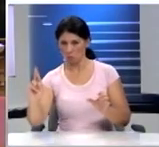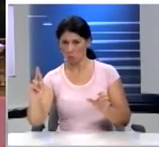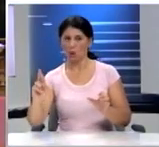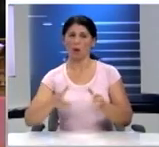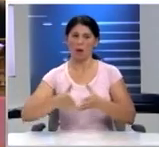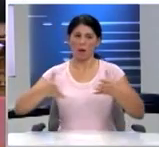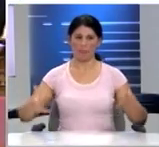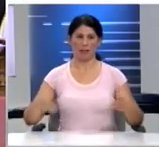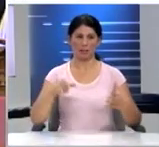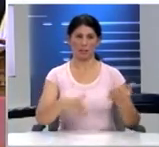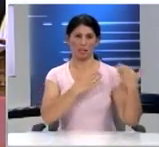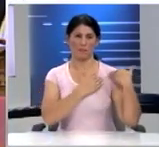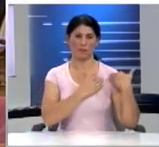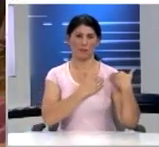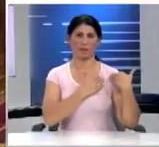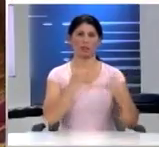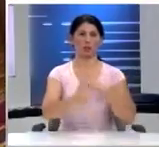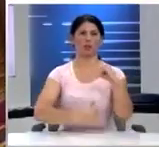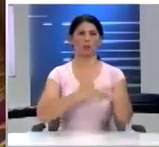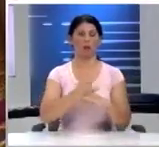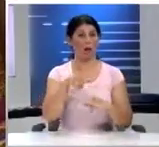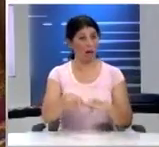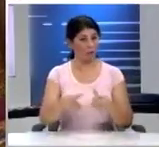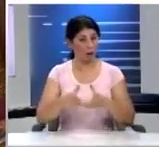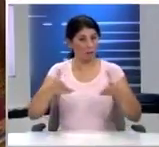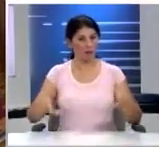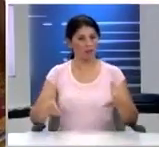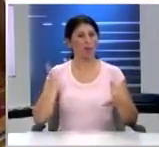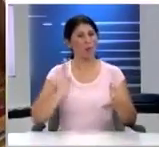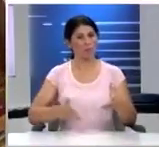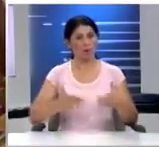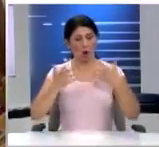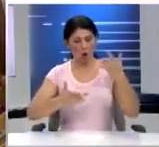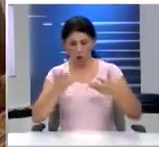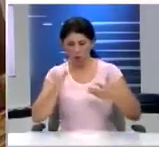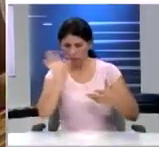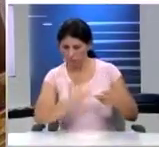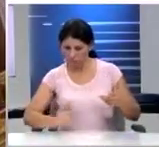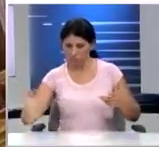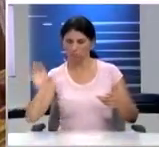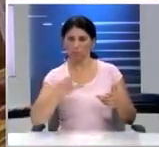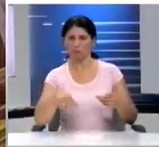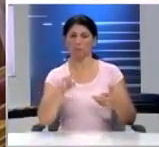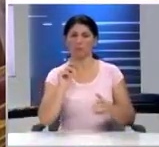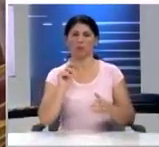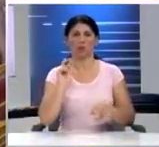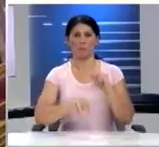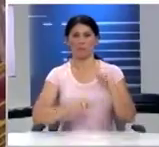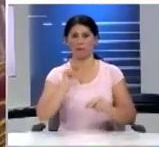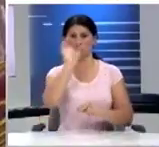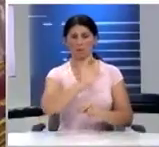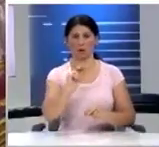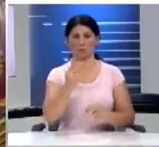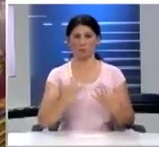η επέκταση αυτή θα μπορούσε να υλοποιηθεί με τη δημιουργία λογισμικού ανείχνευσης, σύμφωνα με το ψήφισμα του Ευρωπαϊκού